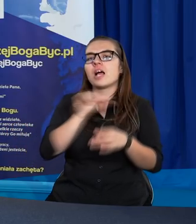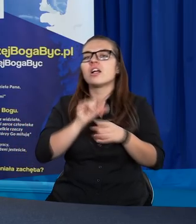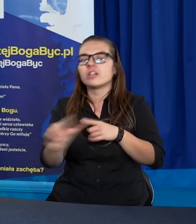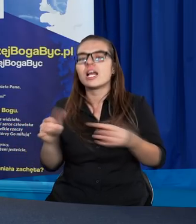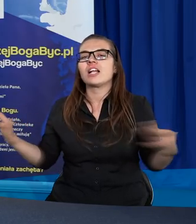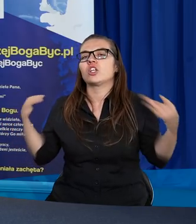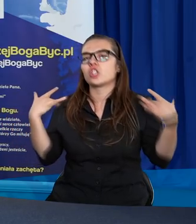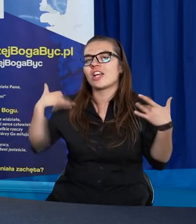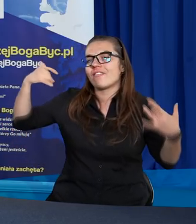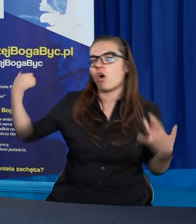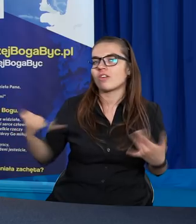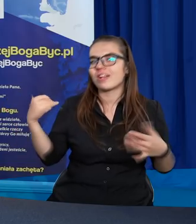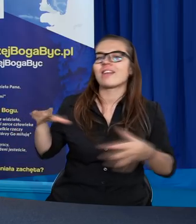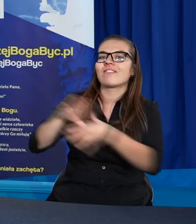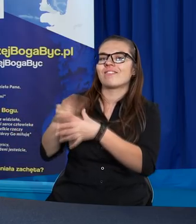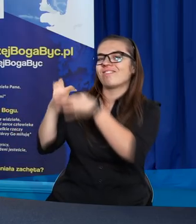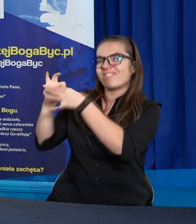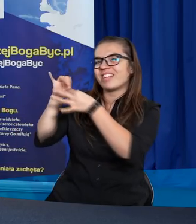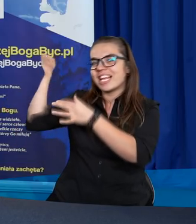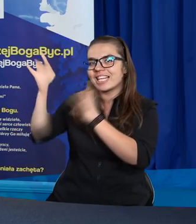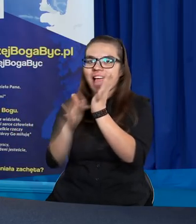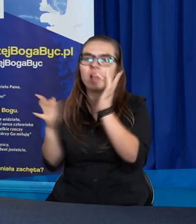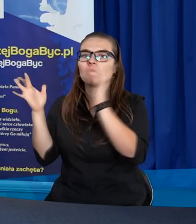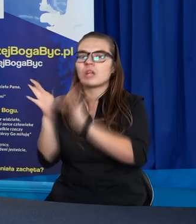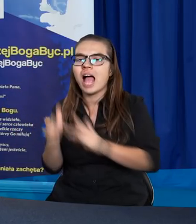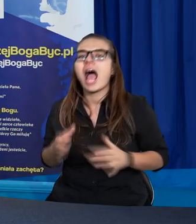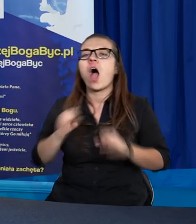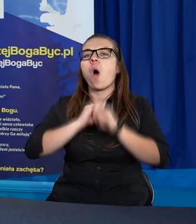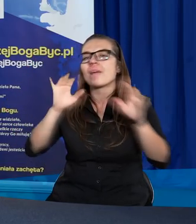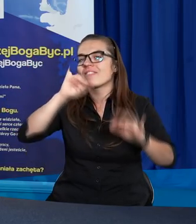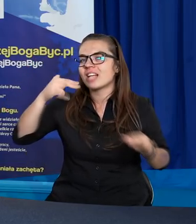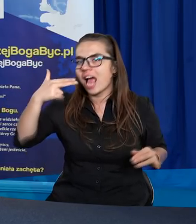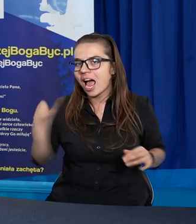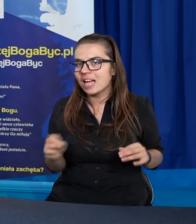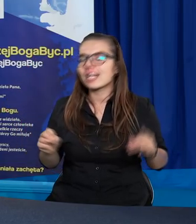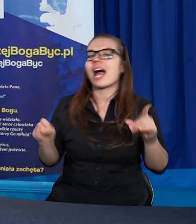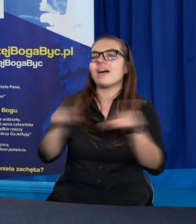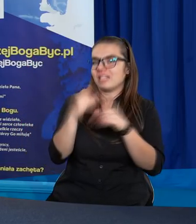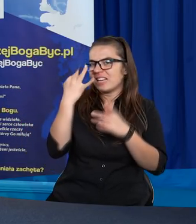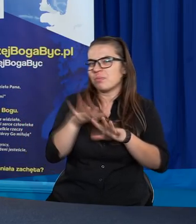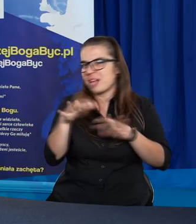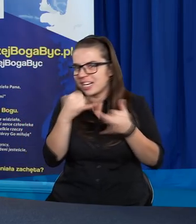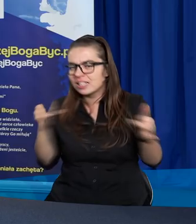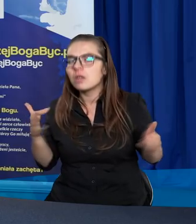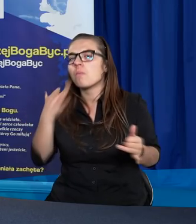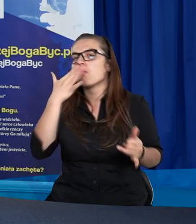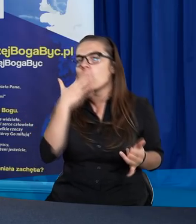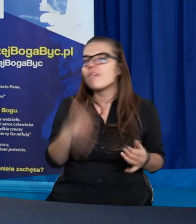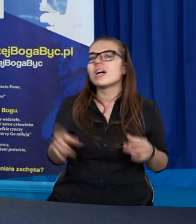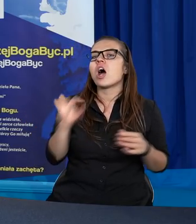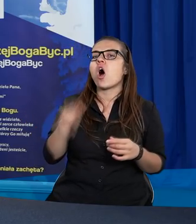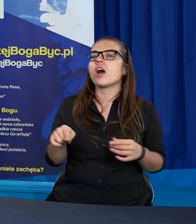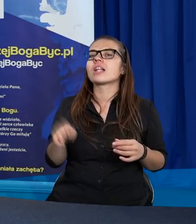Bożej jest żywot wieczny w Chrystusie Jezusie. Księga Apokalipsy też w kilku przynajmniej miejscach mówi o tym,